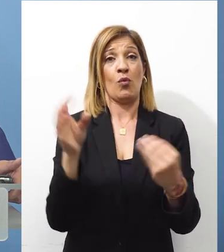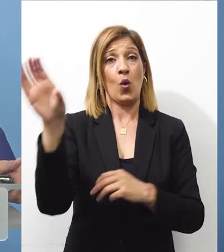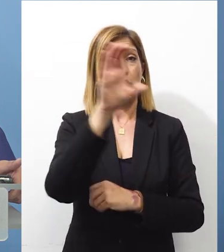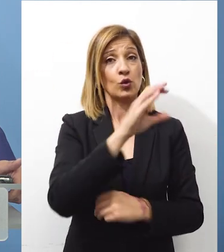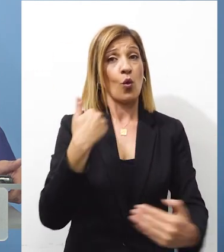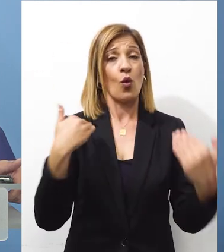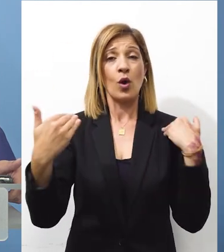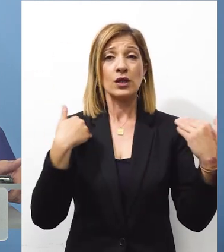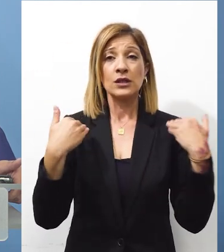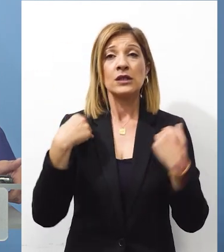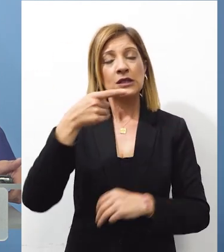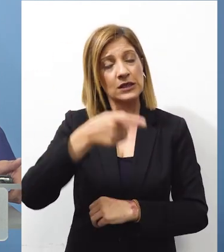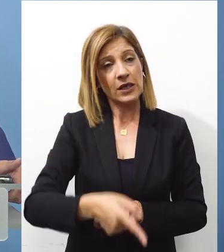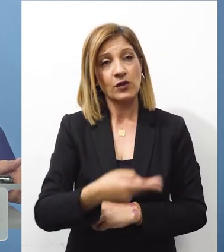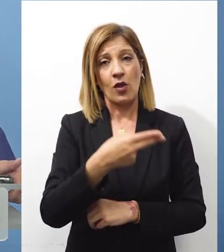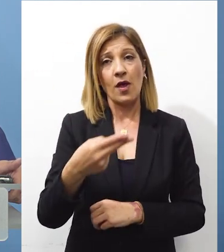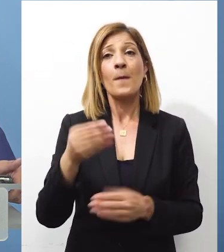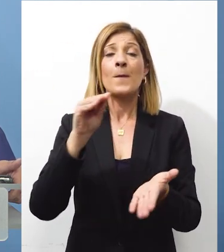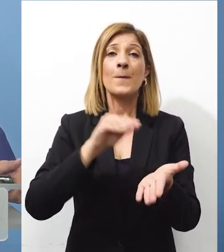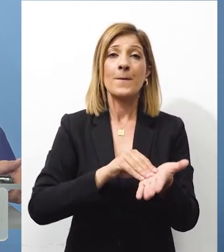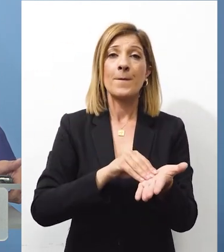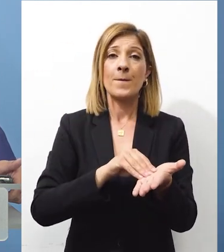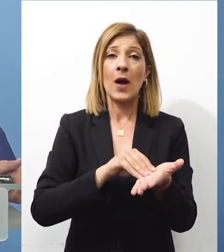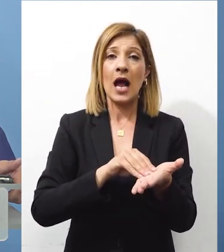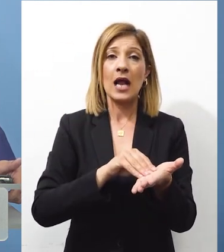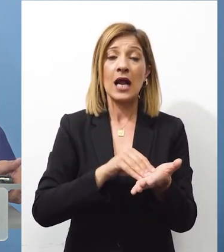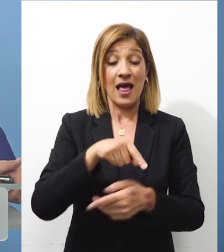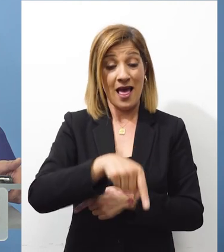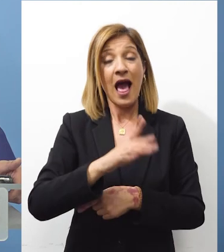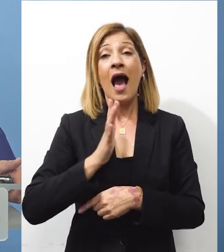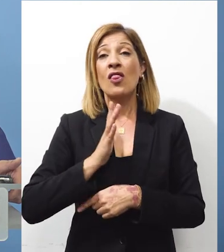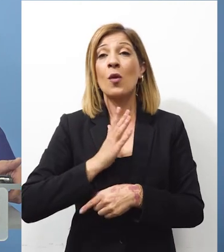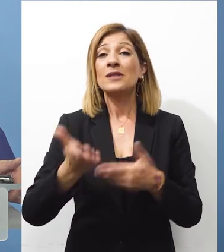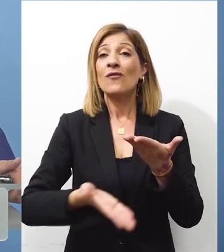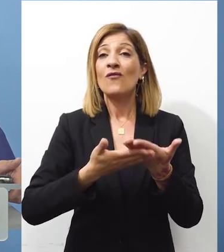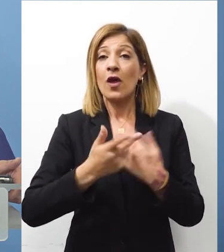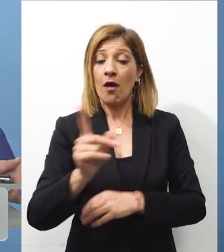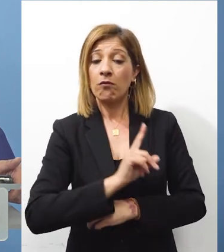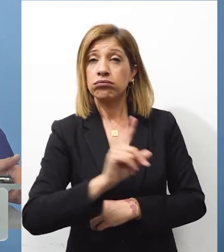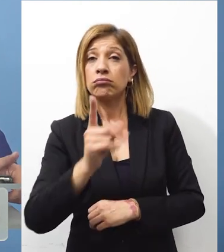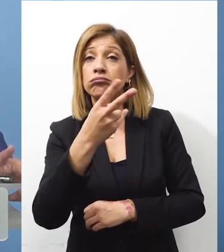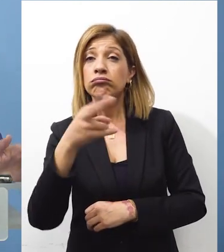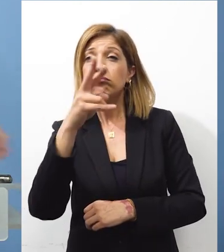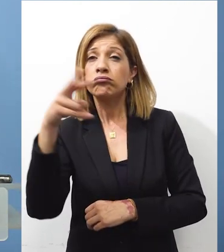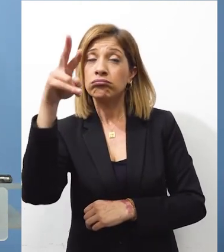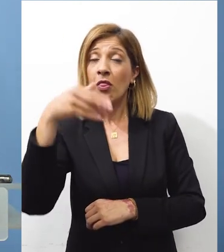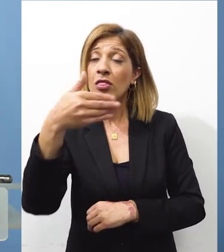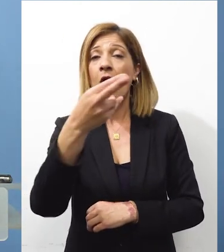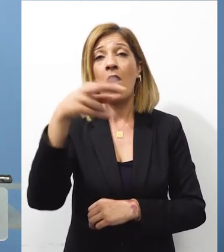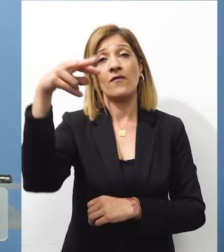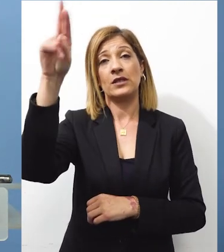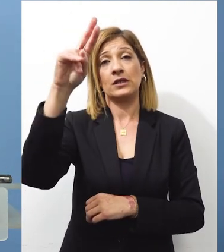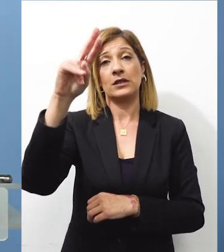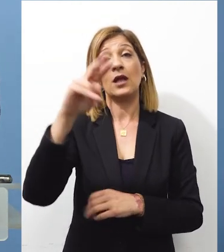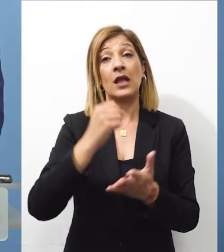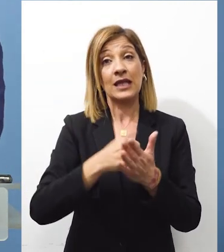προηγούμενο διάστημα σε αυτή την πρωτοβουλία. Επαναλαμβάνω ότι η ροή της ανθρωπιστικής βοήθειας θα αυξηθεί και θα είναι σε θέση να αυξηθεί